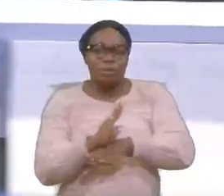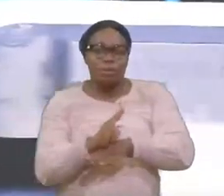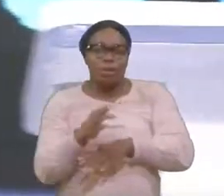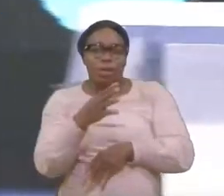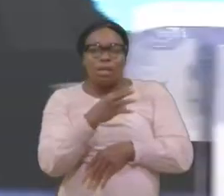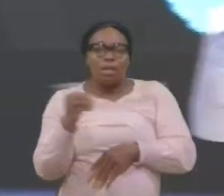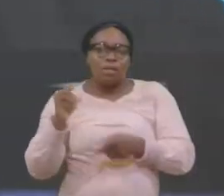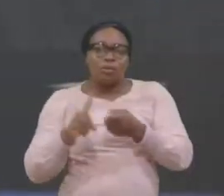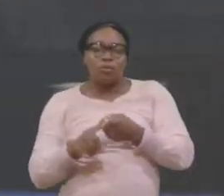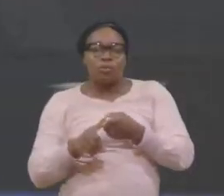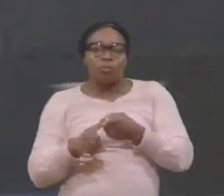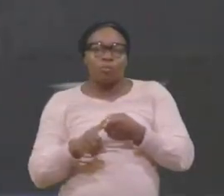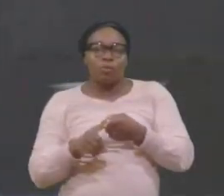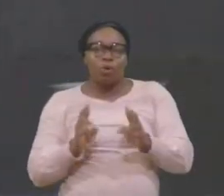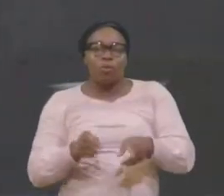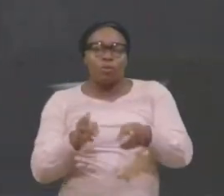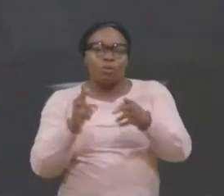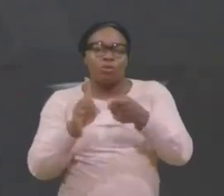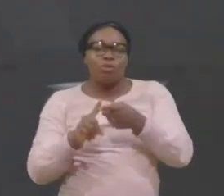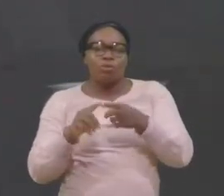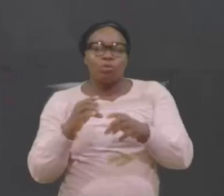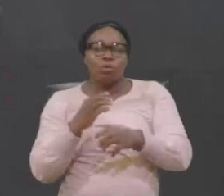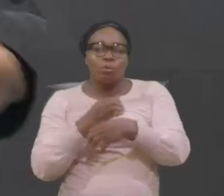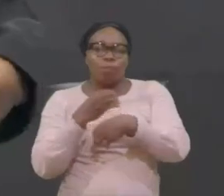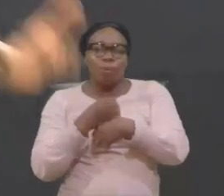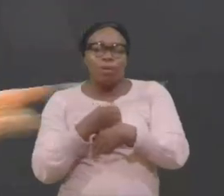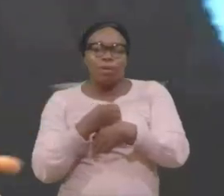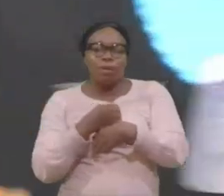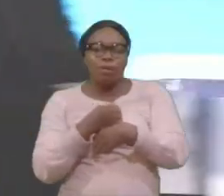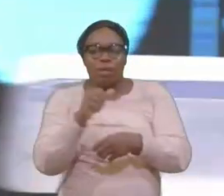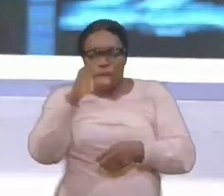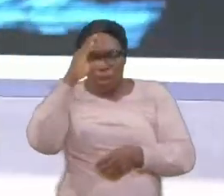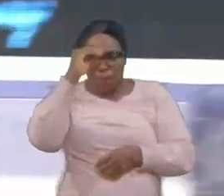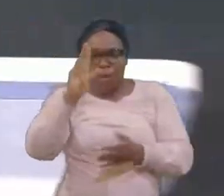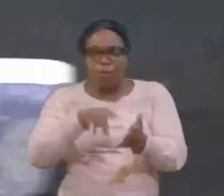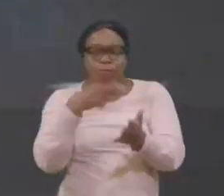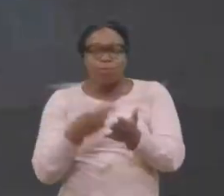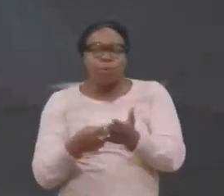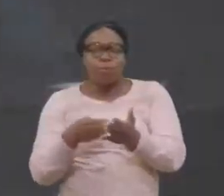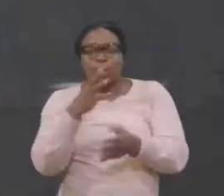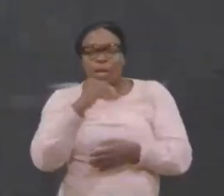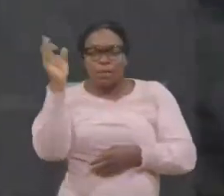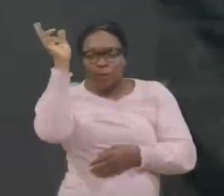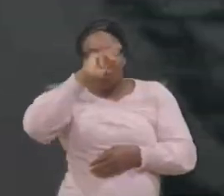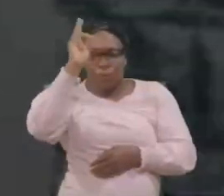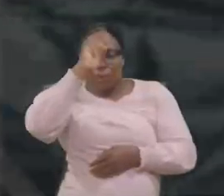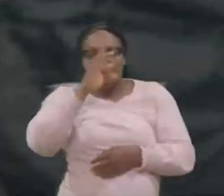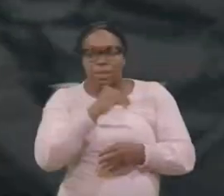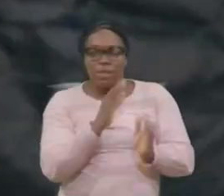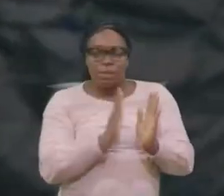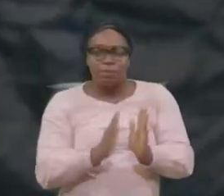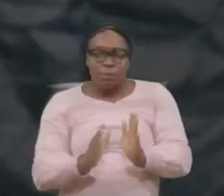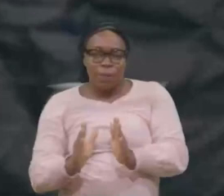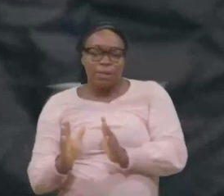ils sont pressés de souiller quelqu'un ou quelqu'une. Elles sont pressés de faire tomber un homme. Et l'agitation, la